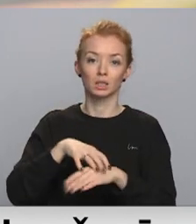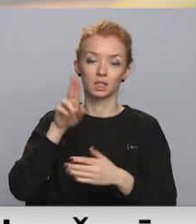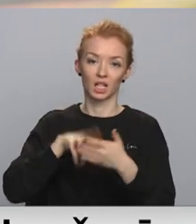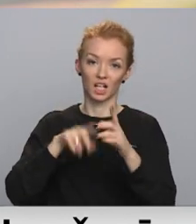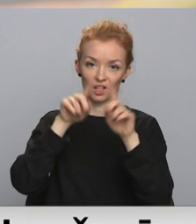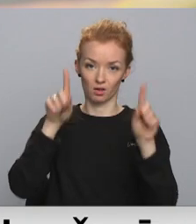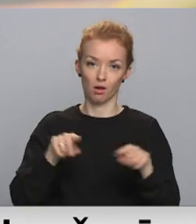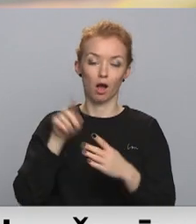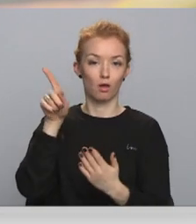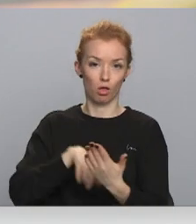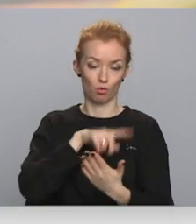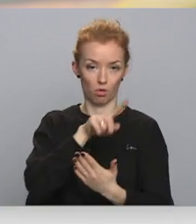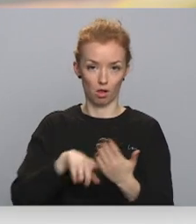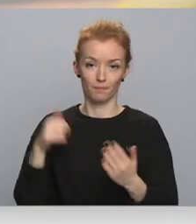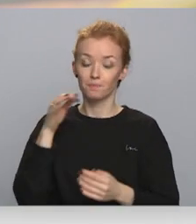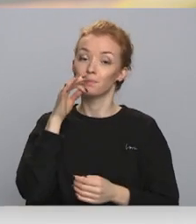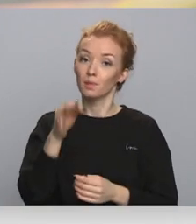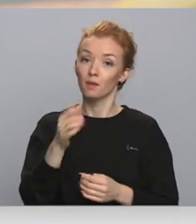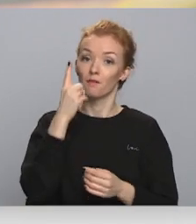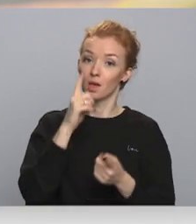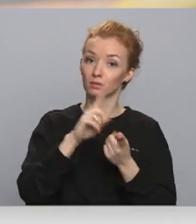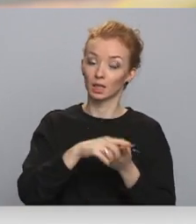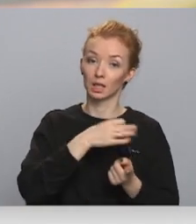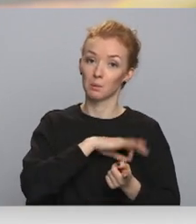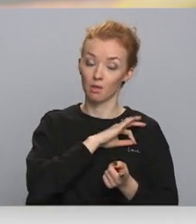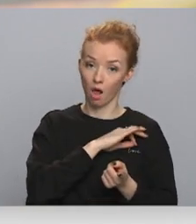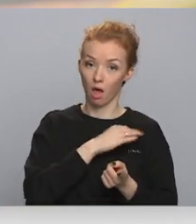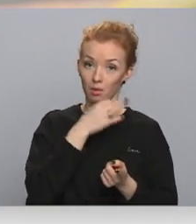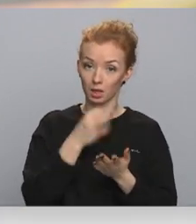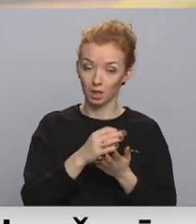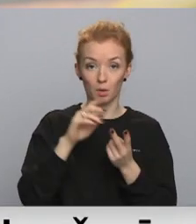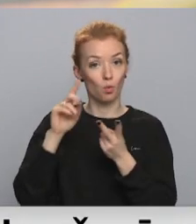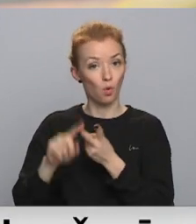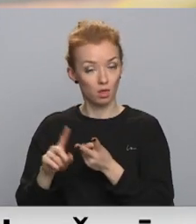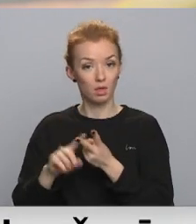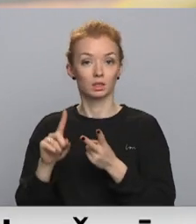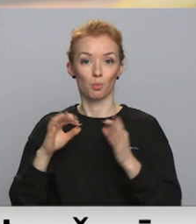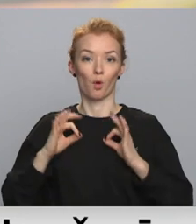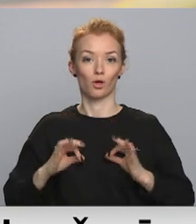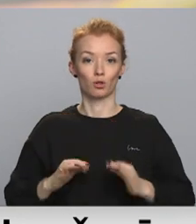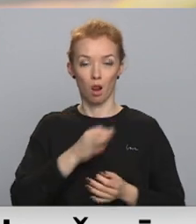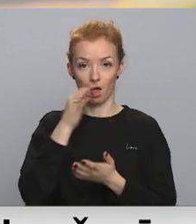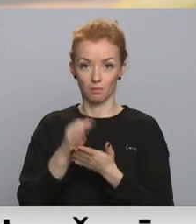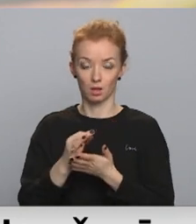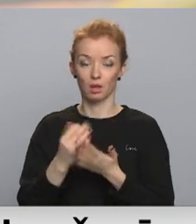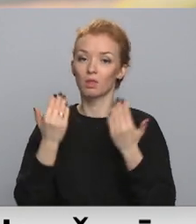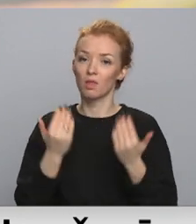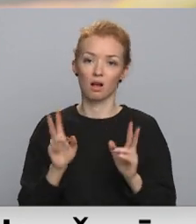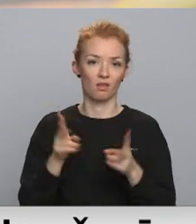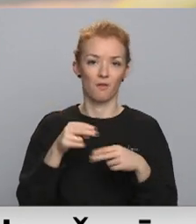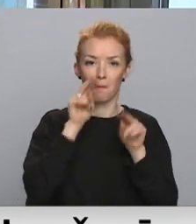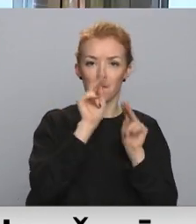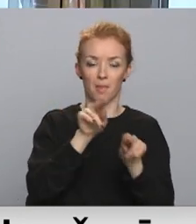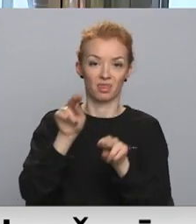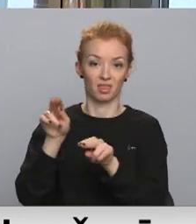ir krimināla atbildība, un otrs ir profesionālā zināšanas profesionāla atbildība. Mums nevajadzētu sākt ragana medības, tas būtu pats